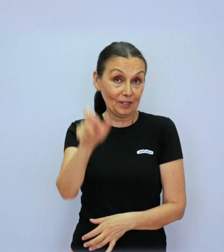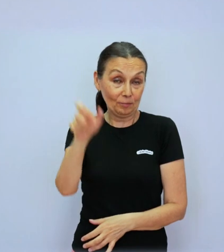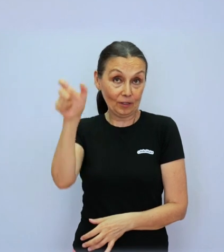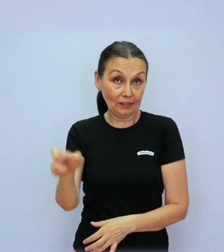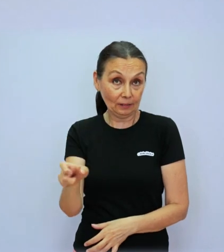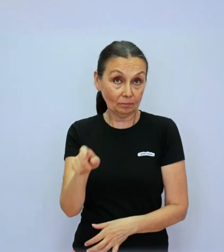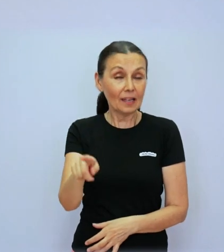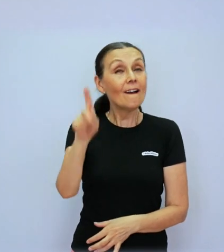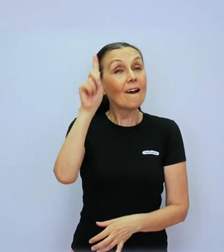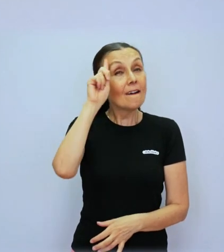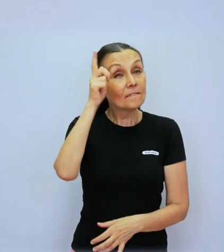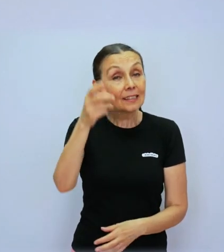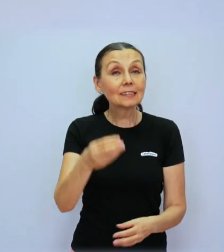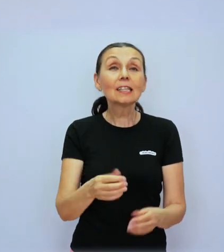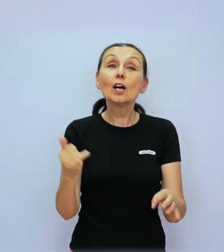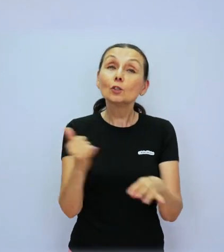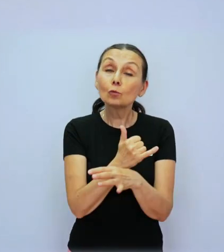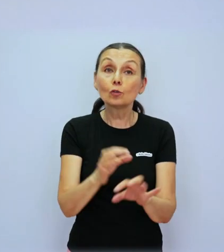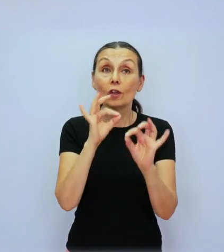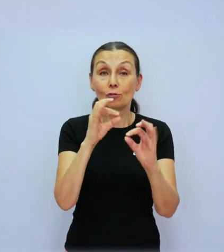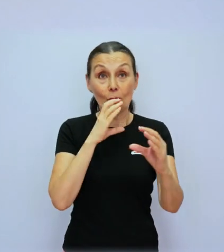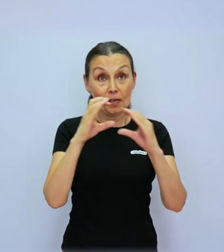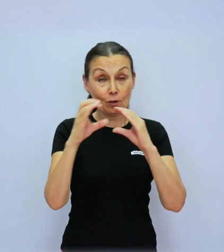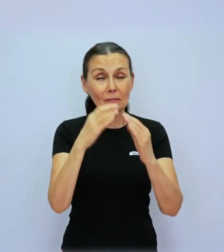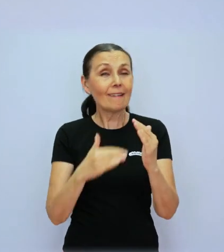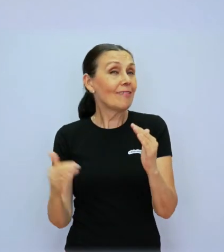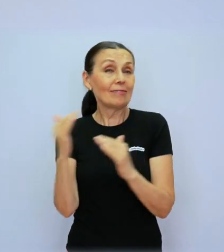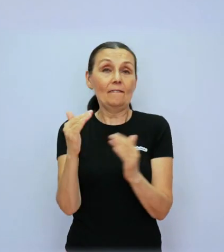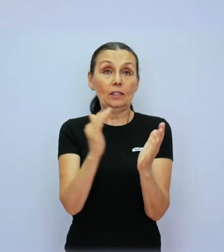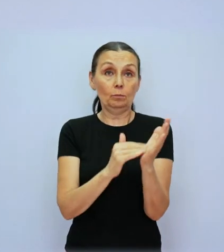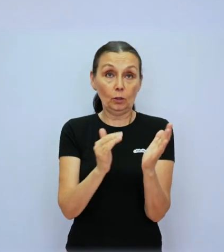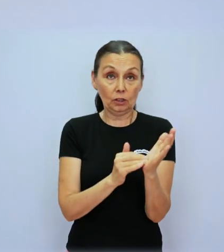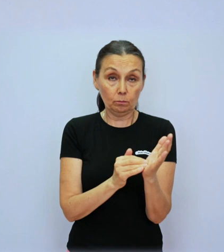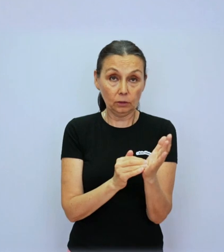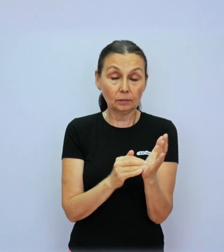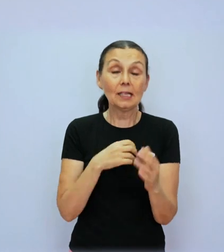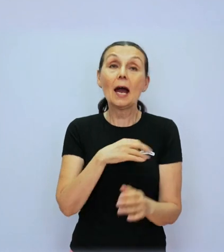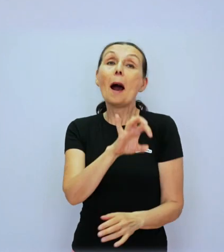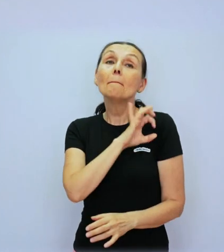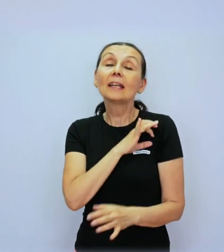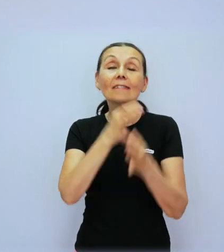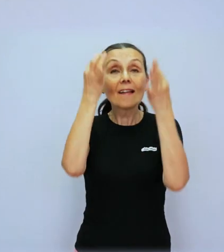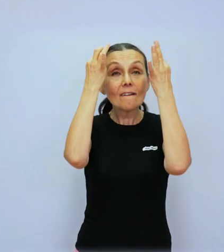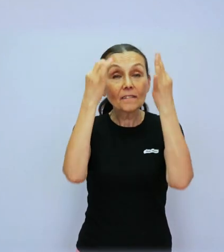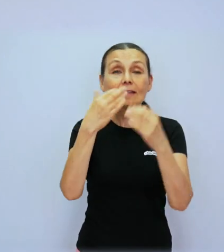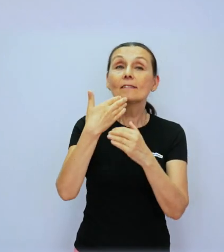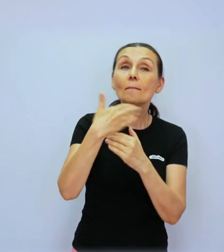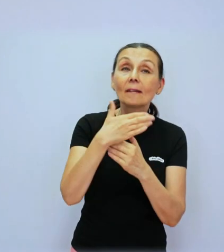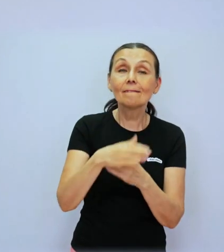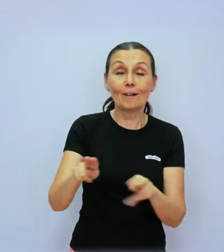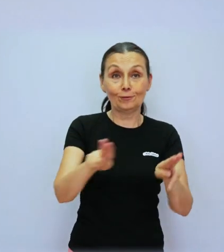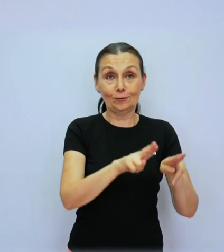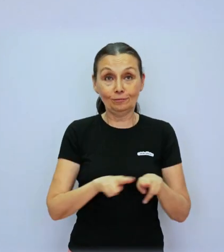postihnutým. Dokážu sa ním však naozaj dorozumieť, keď to najviac potrebujú? Priatelia, vitajte pri